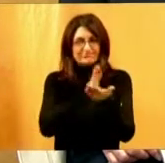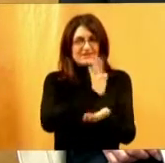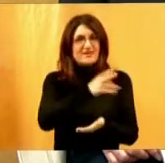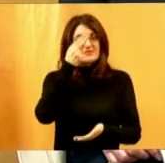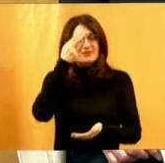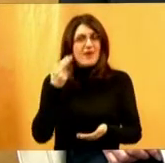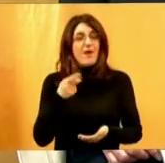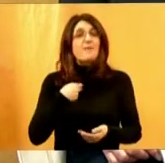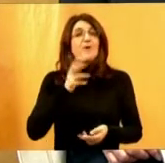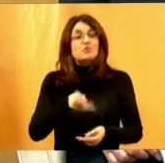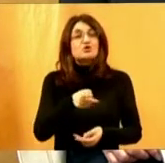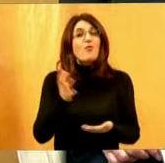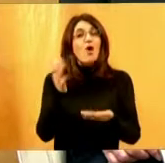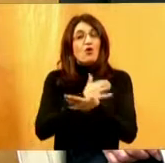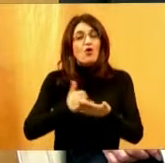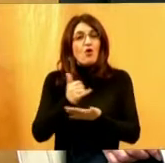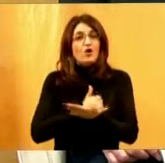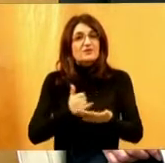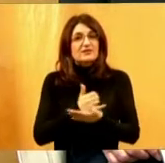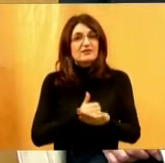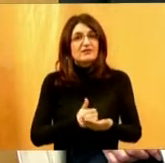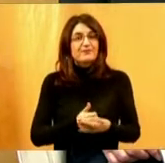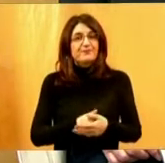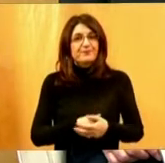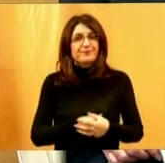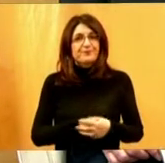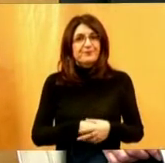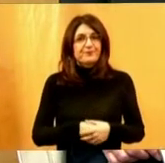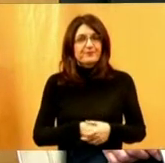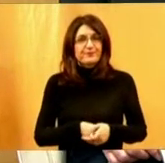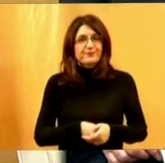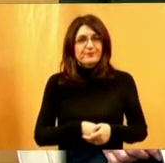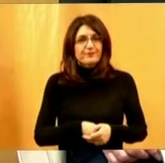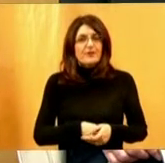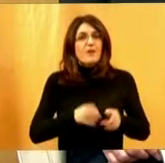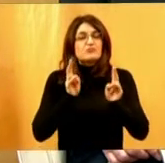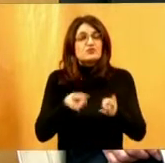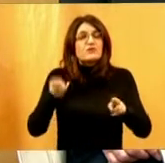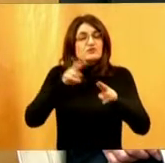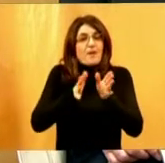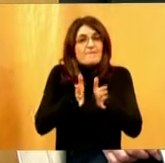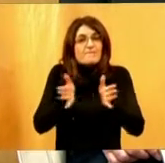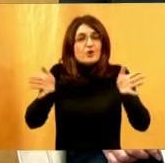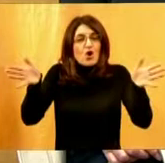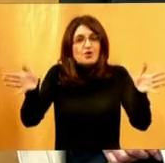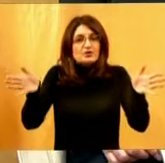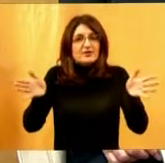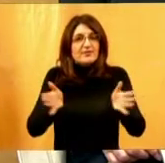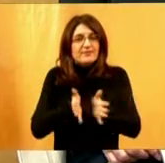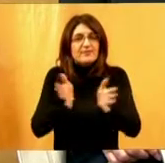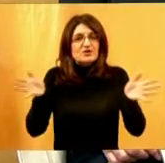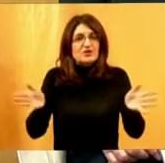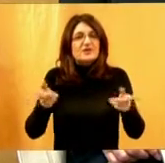ga koristiti i na taj način možemo proširiti, odnosno proširili smo